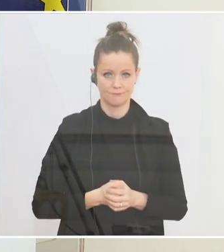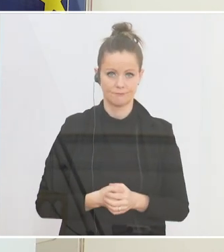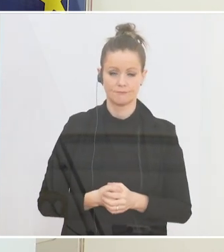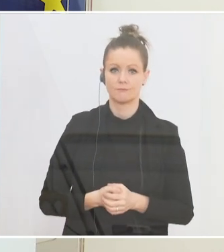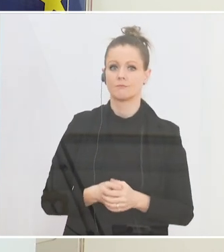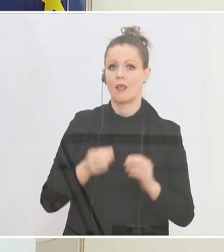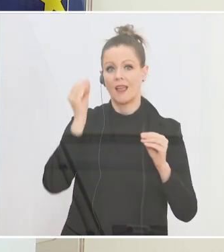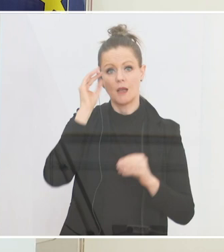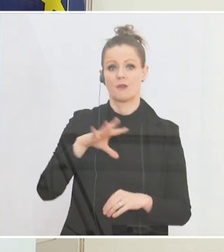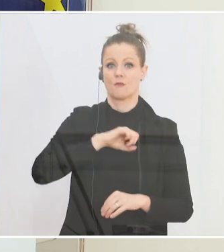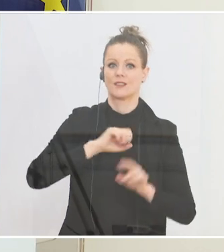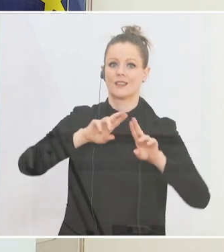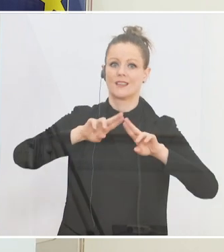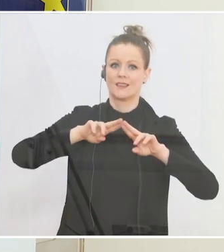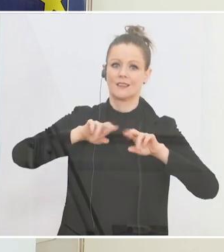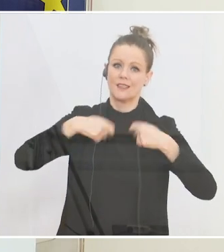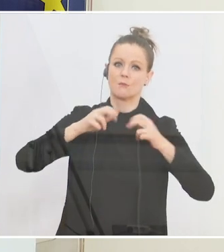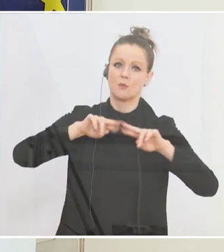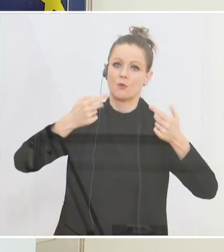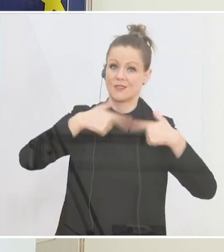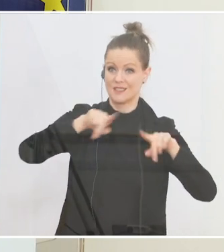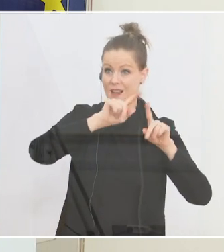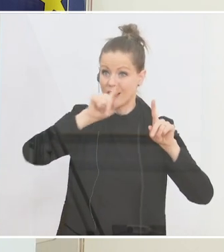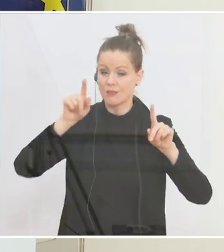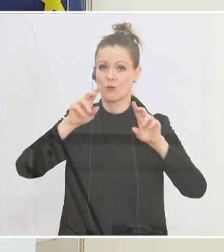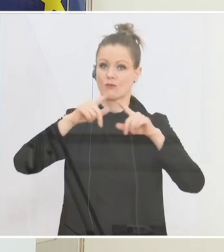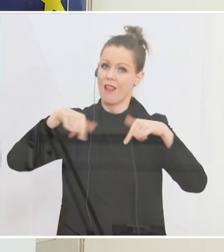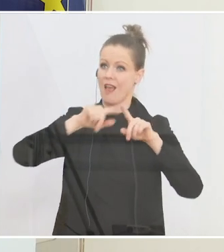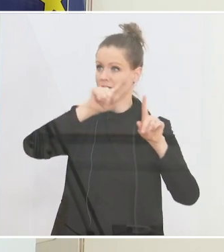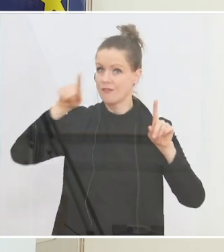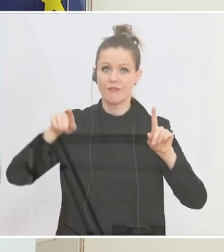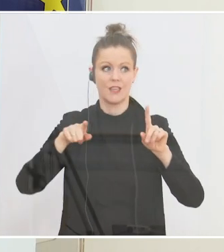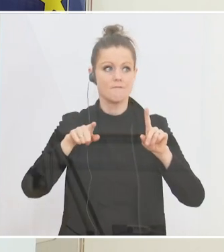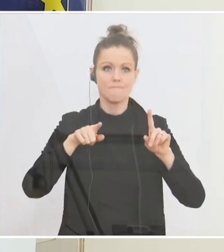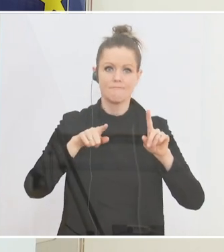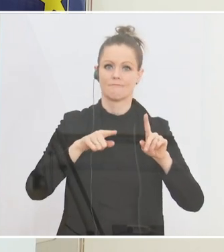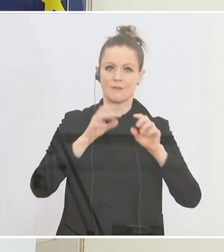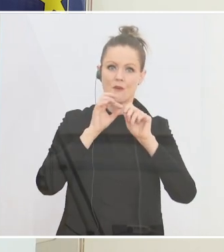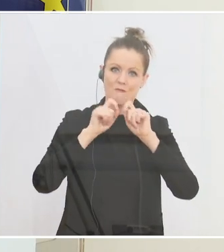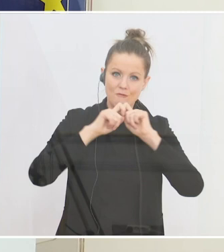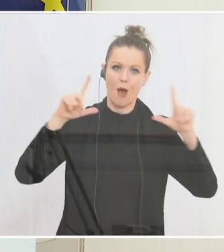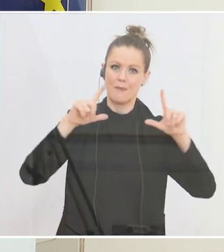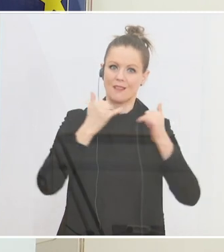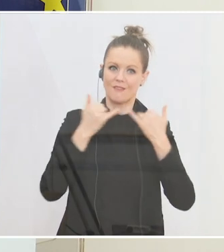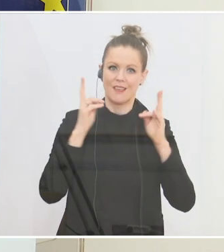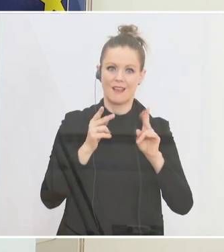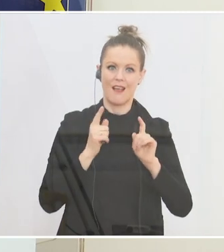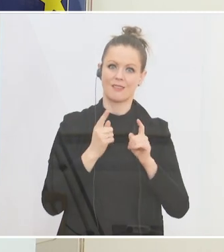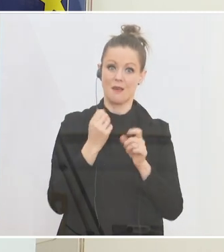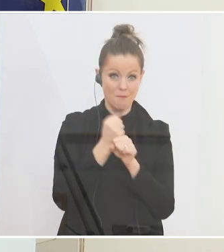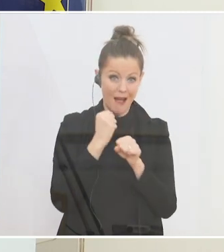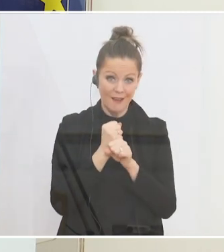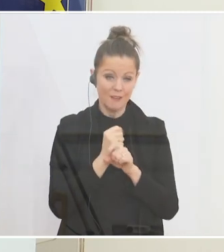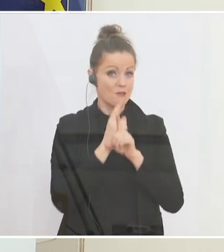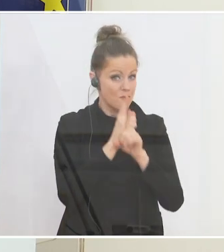Vorteil ist, dass es Länder gibt, die es vormachen, die auch zum Erfolg führen. Das heißt, wir können uns einerseits an denen orientieren, aber wissen